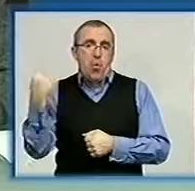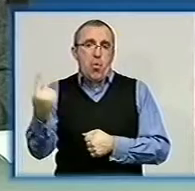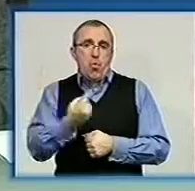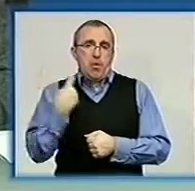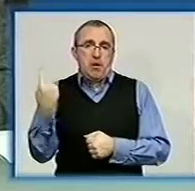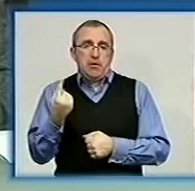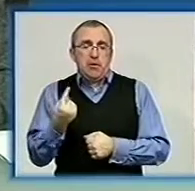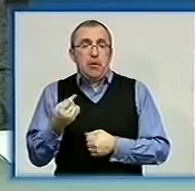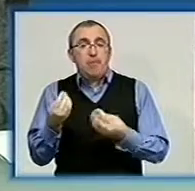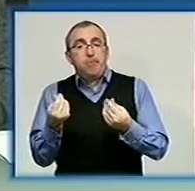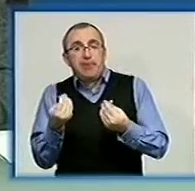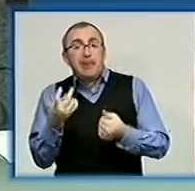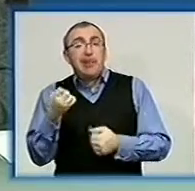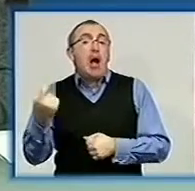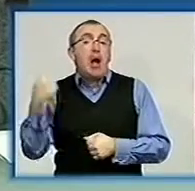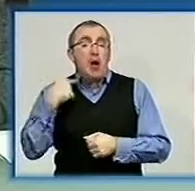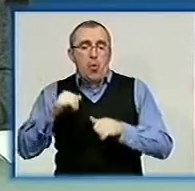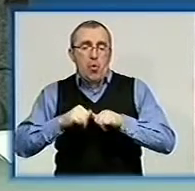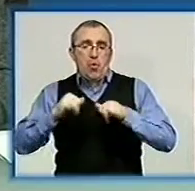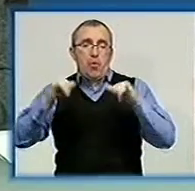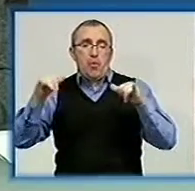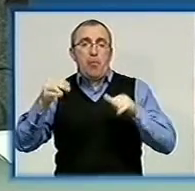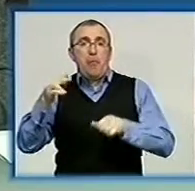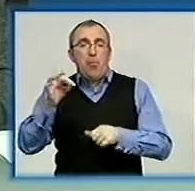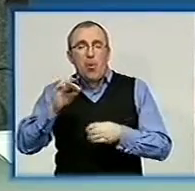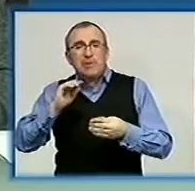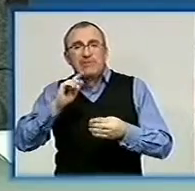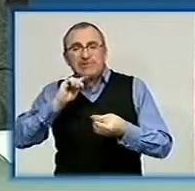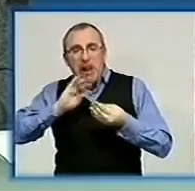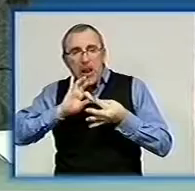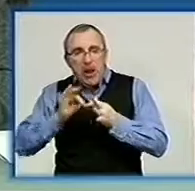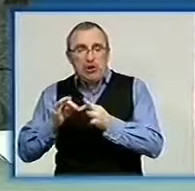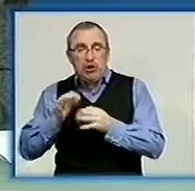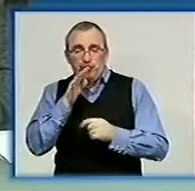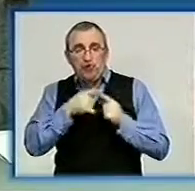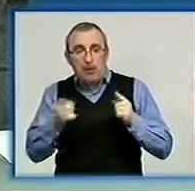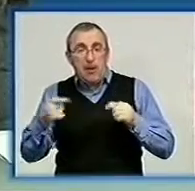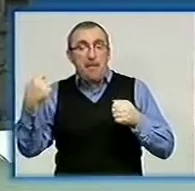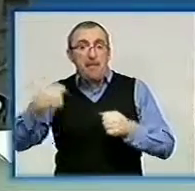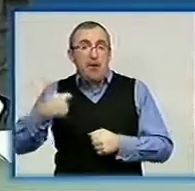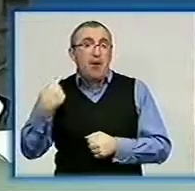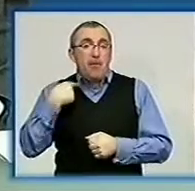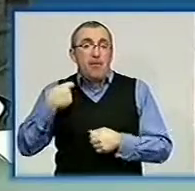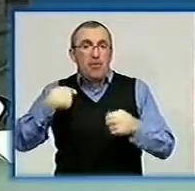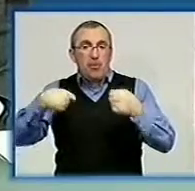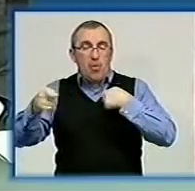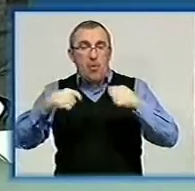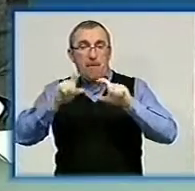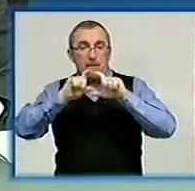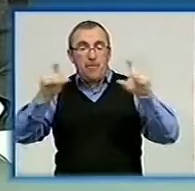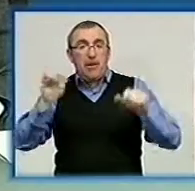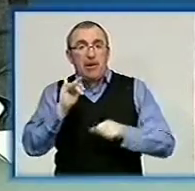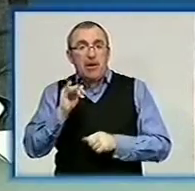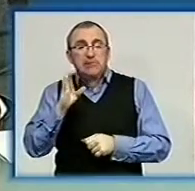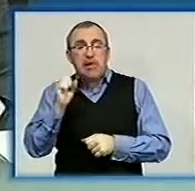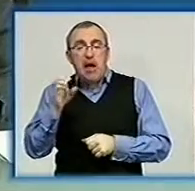Бізнес на Кіровоградщині розвивається попри складні часи. Про це заявила президент Кіровоградської торгово-промислової палати Ірина